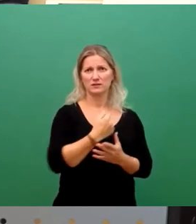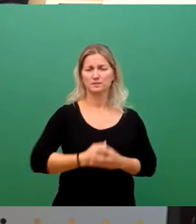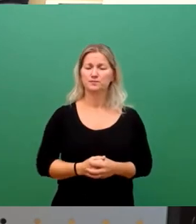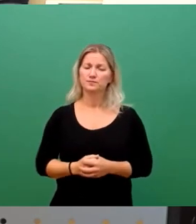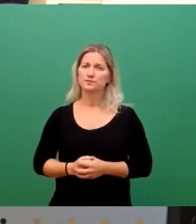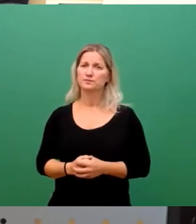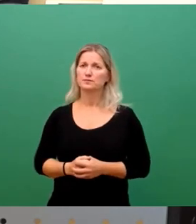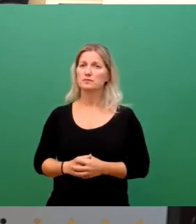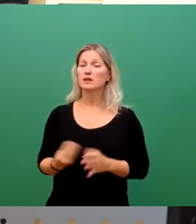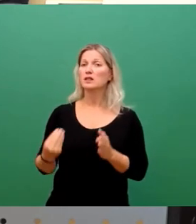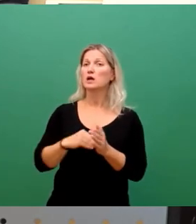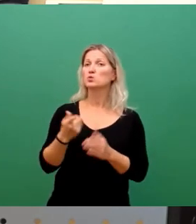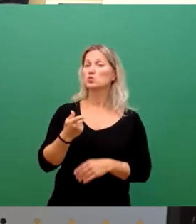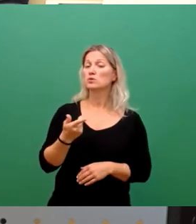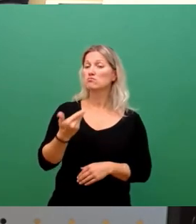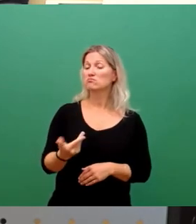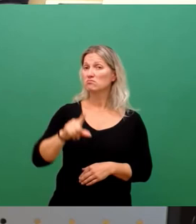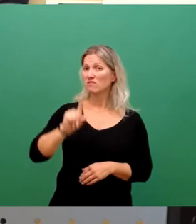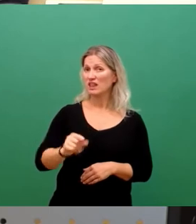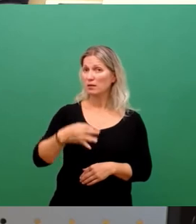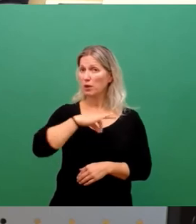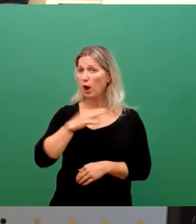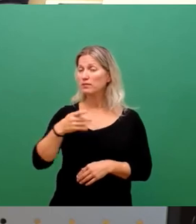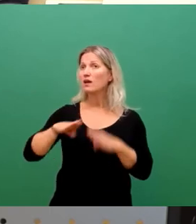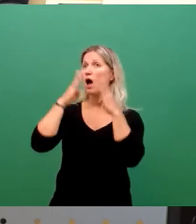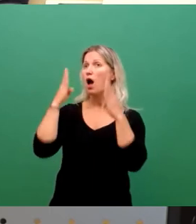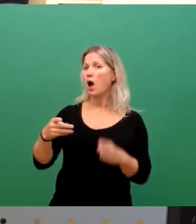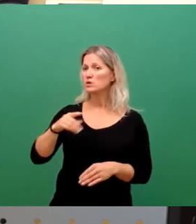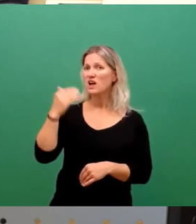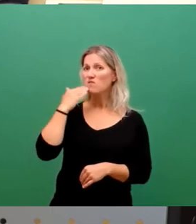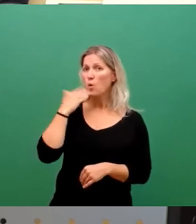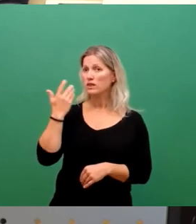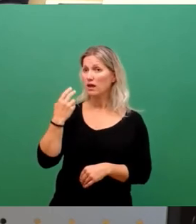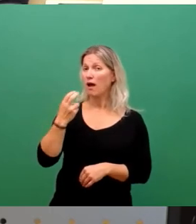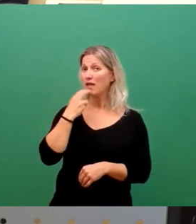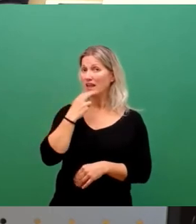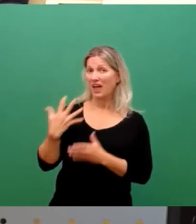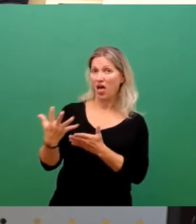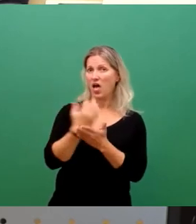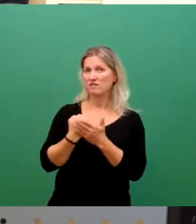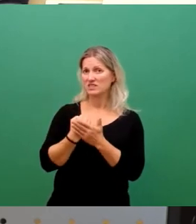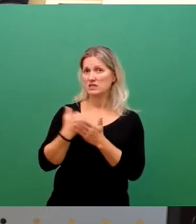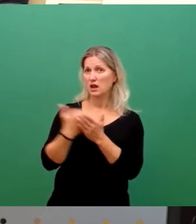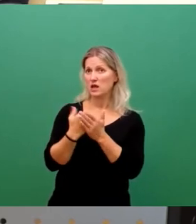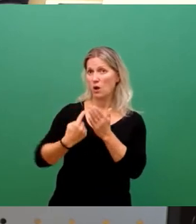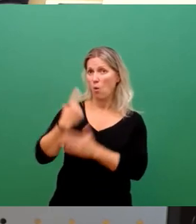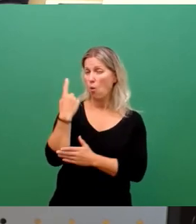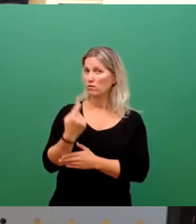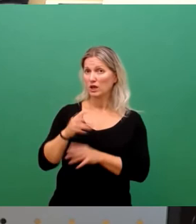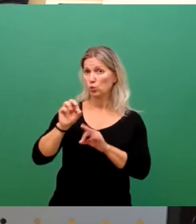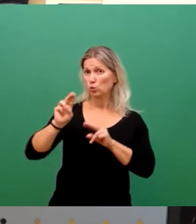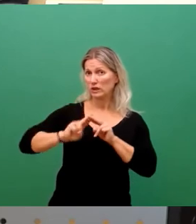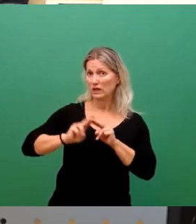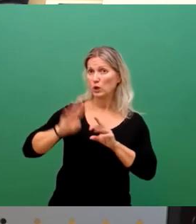dass einkommensschwache Haushalte auch viel öfter in Gebäuden wohnen, die keine hohe Energieeffizienzklasse haben, die nicht gut saniert und gedämmt sind.